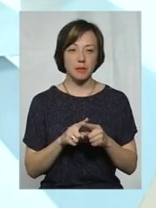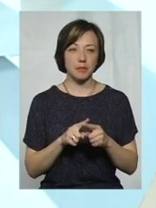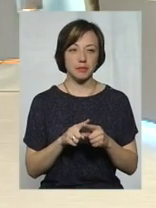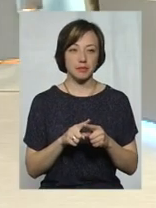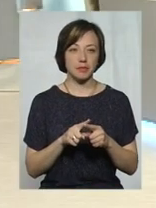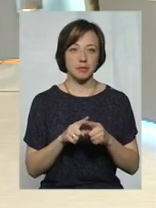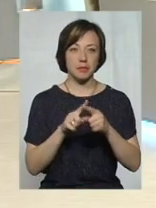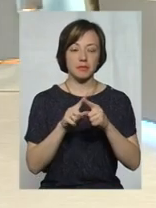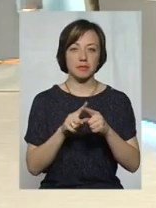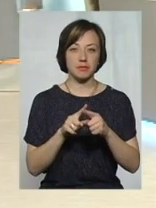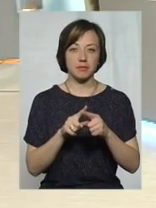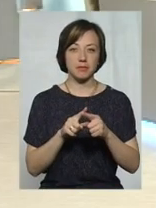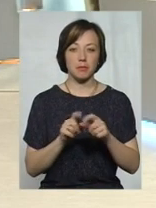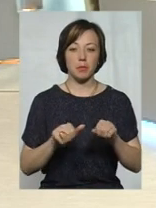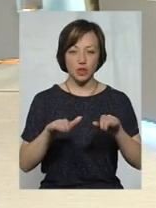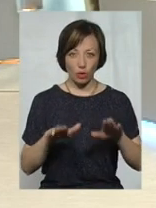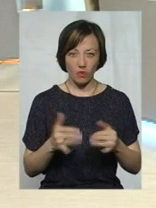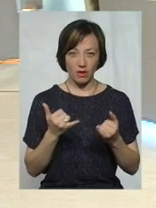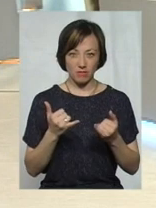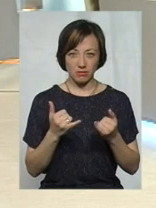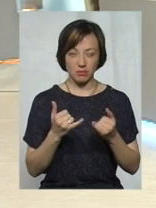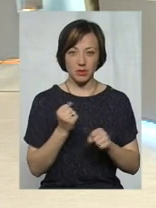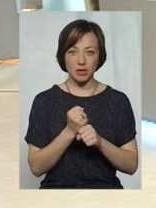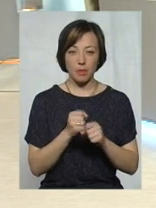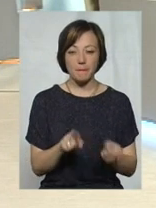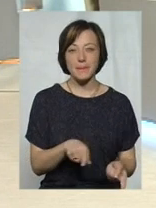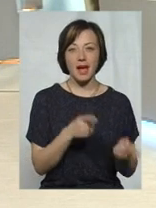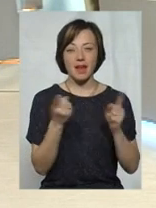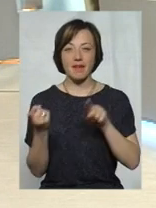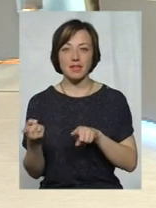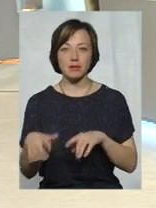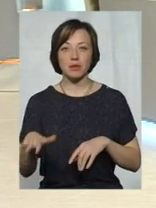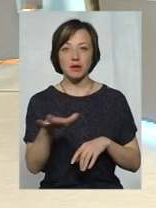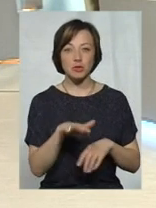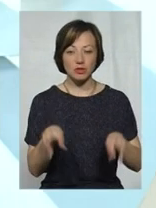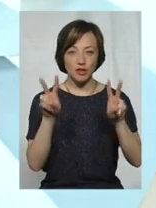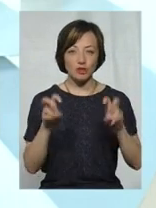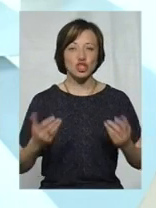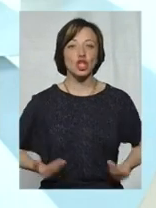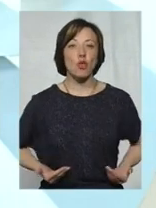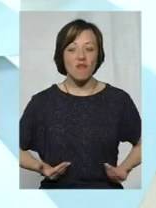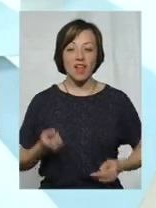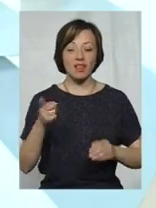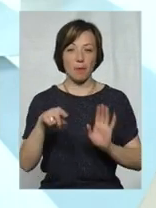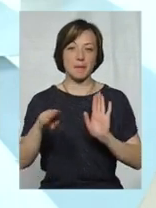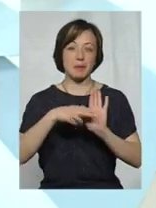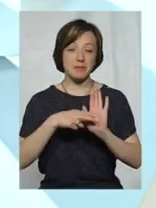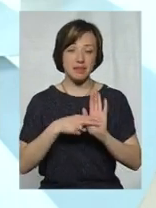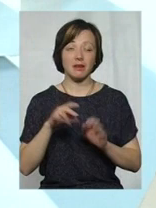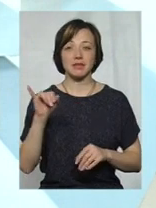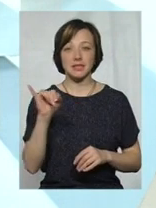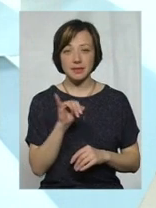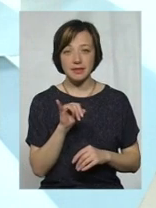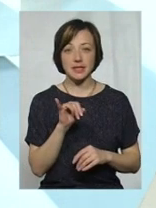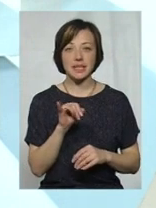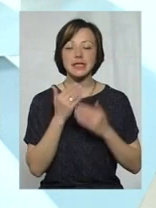відповідна постанова, здіє, перевести це нежитлове приміщення у житлове приміщення, там зареєструватися відповідно і